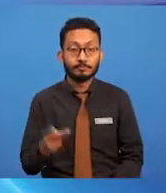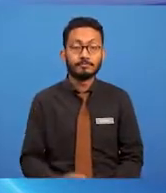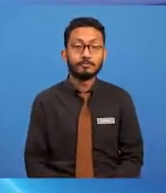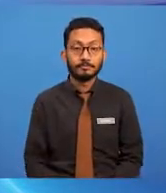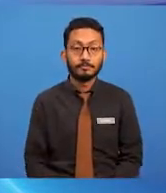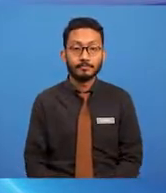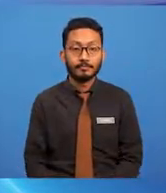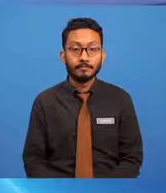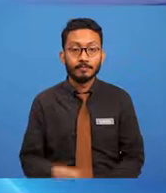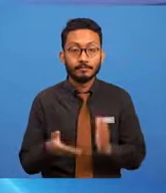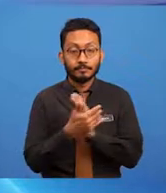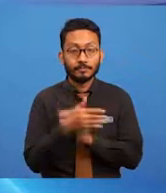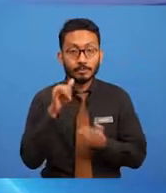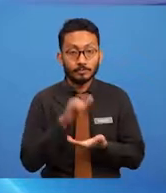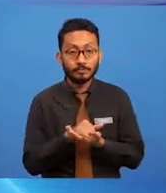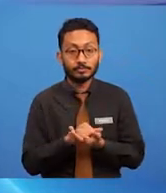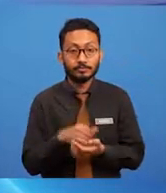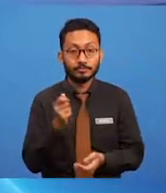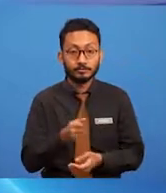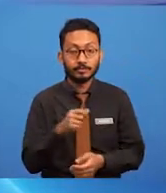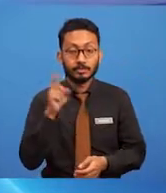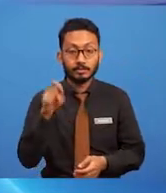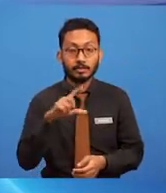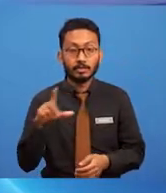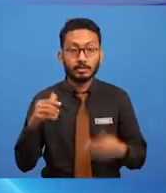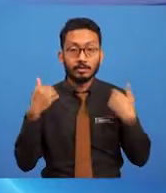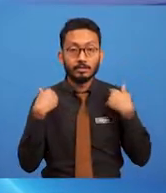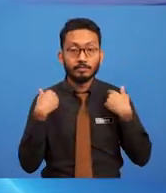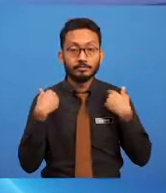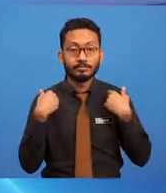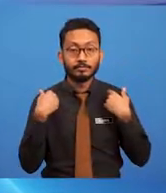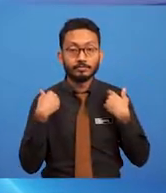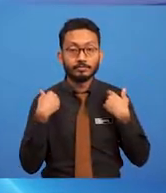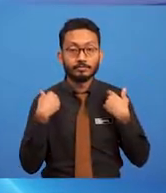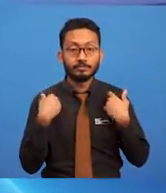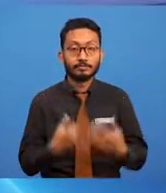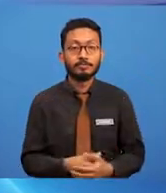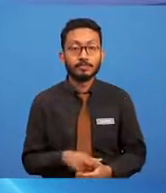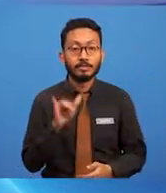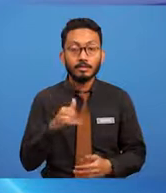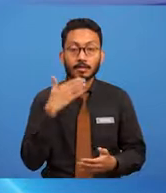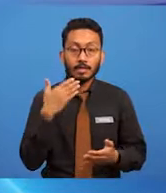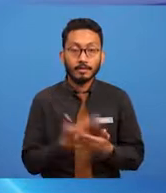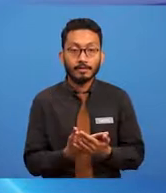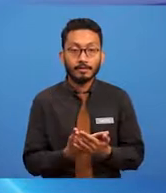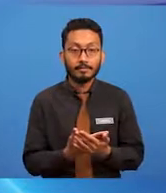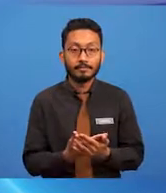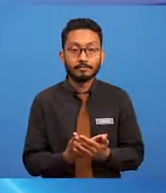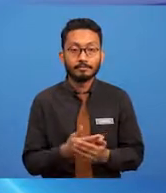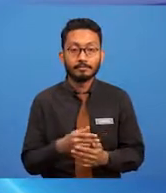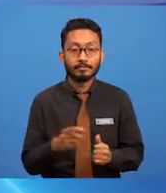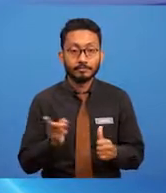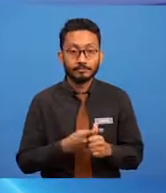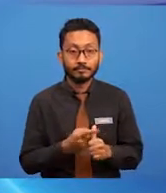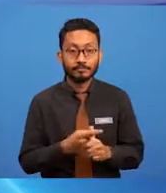Oleh itu, ia mestilah mempunyai ciri-ciri yang baik iaitu boleh dibuka